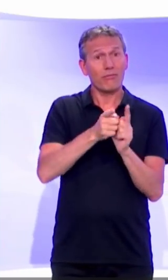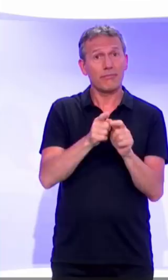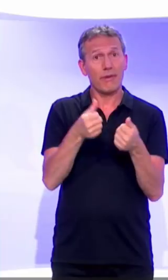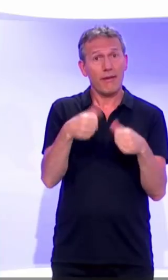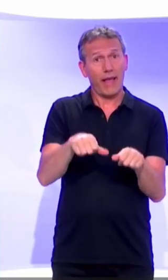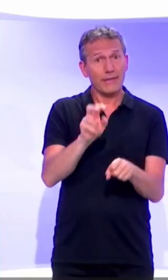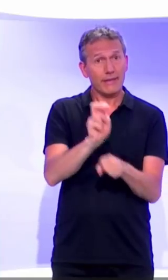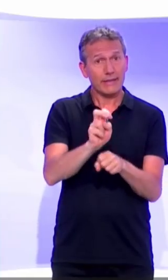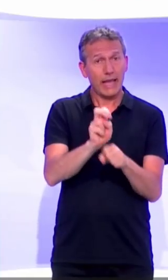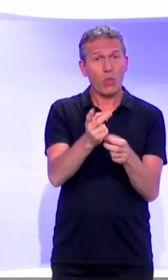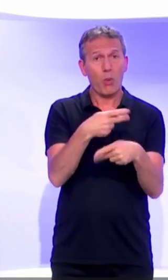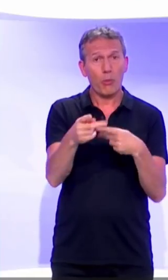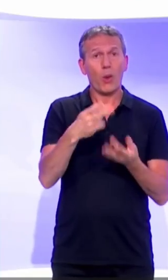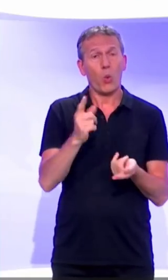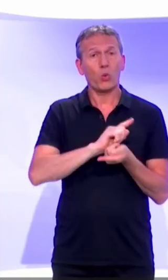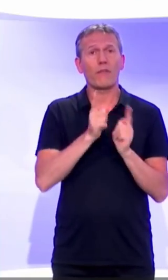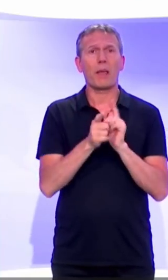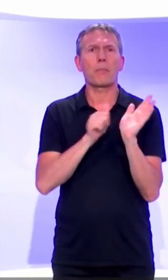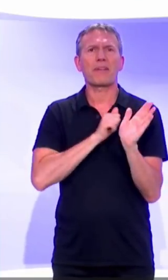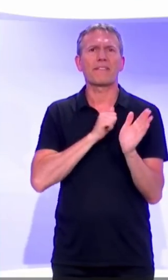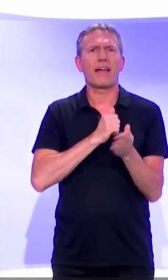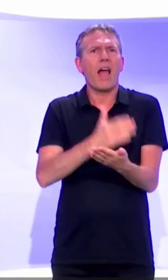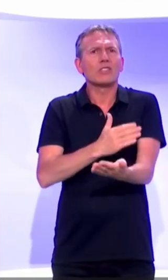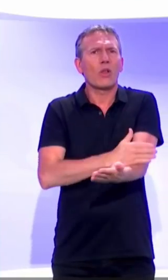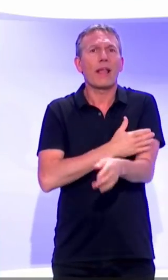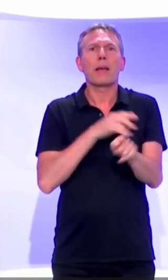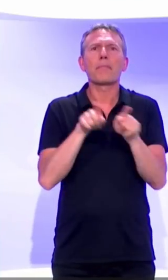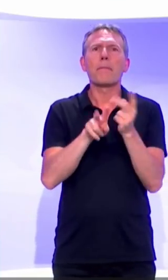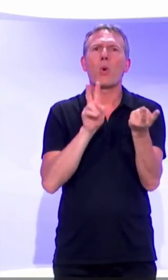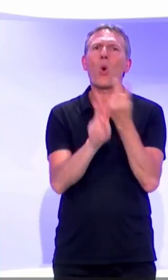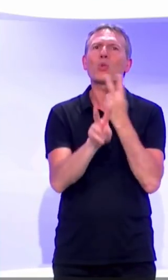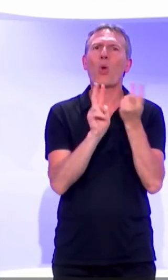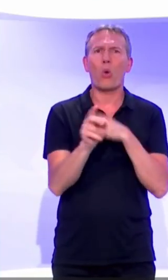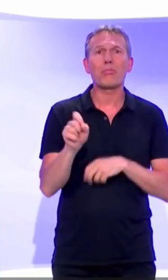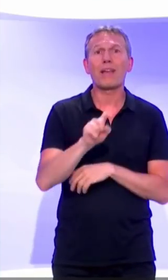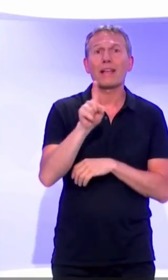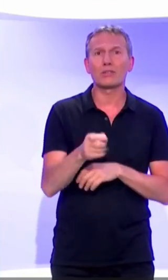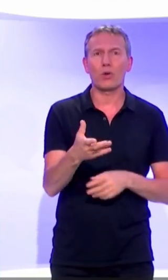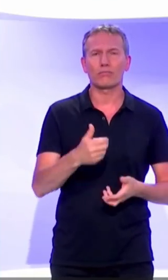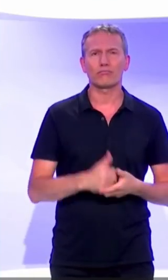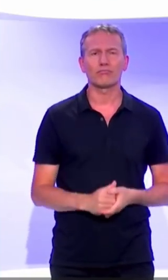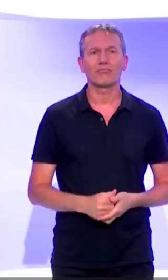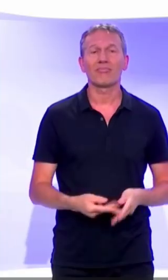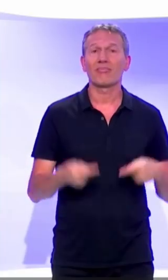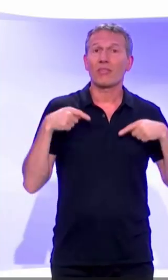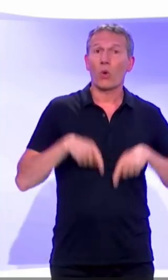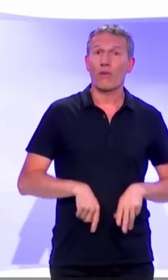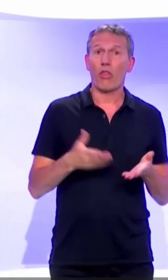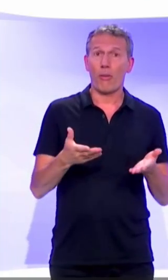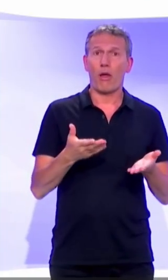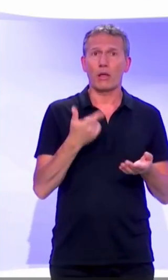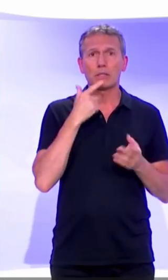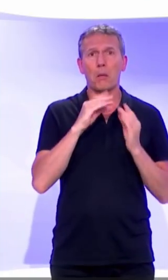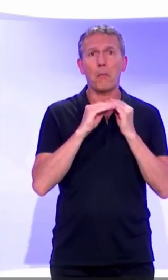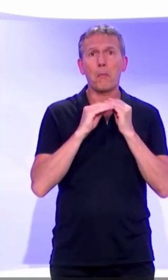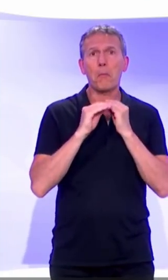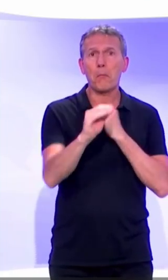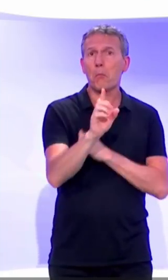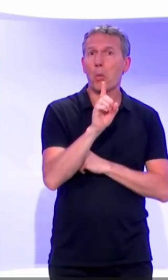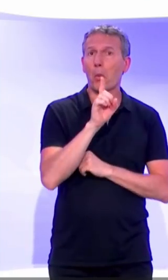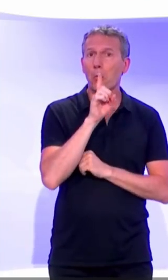ou sera livrée aux actionnaires comme les autoroutes. Or, du côté du gouvernement depuis une semaine, c'est silence radio.